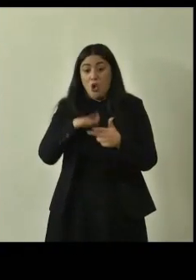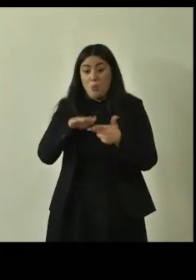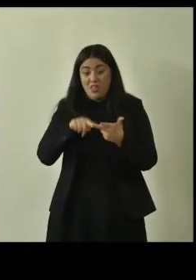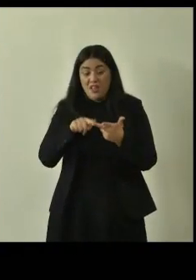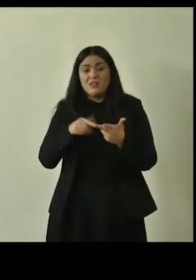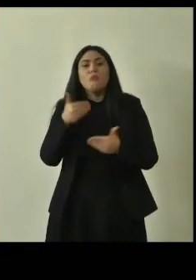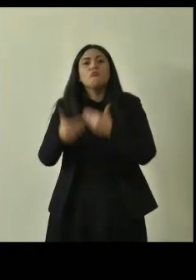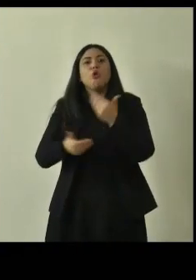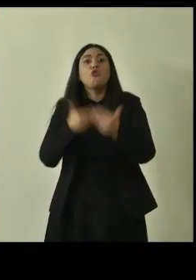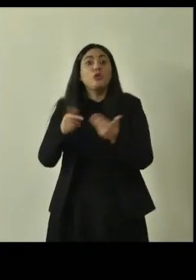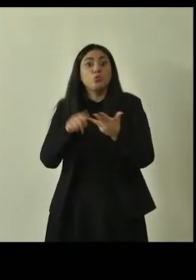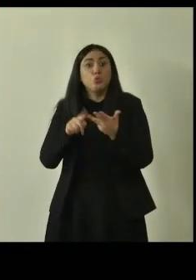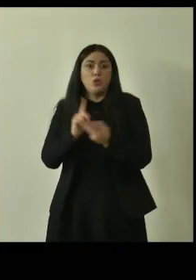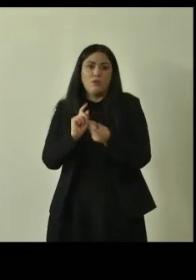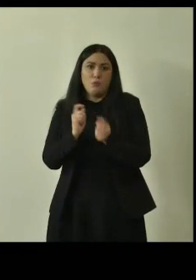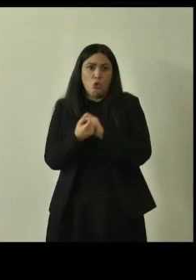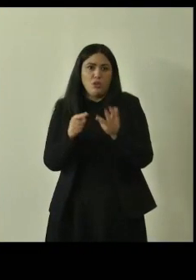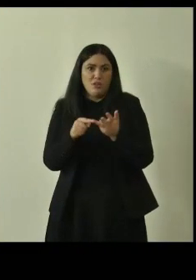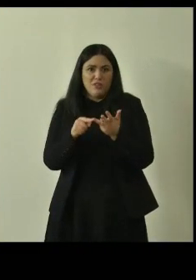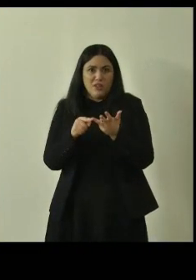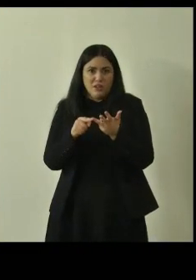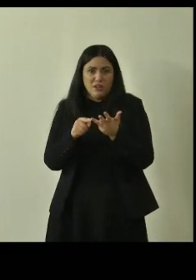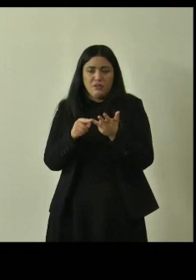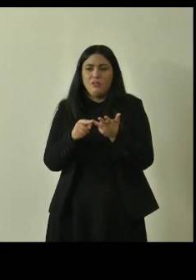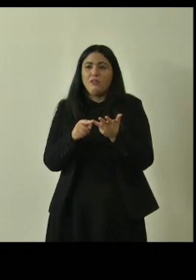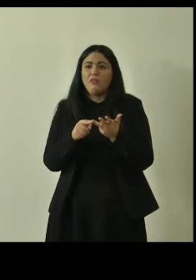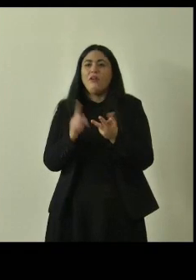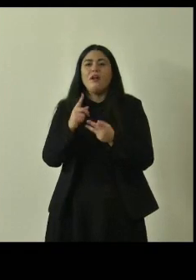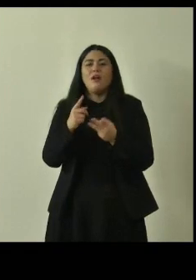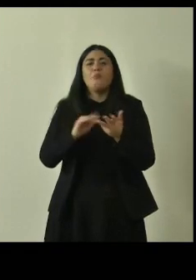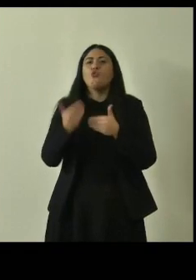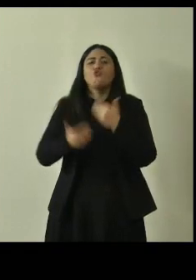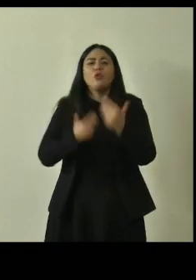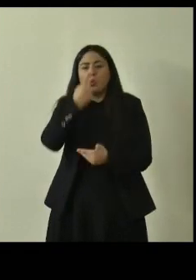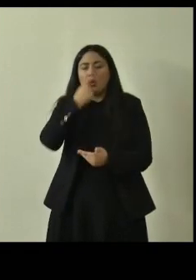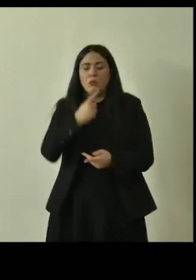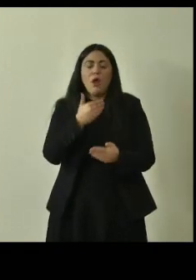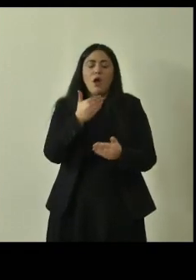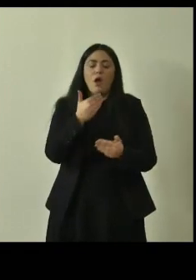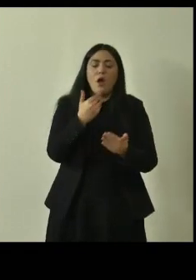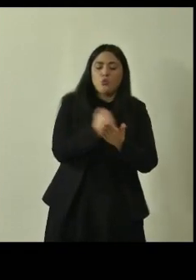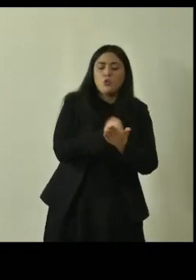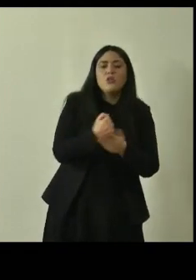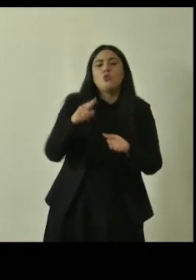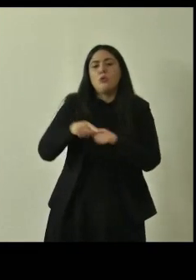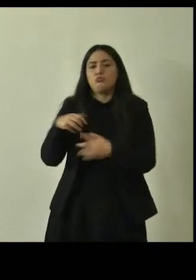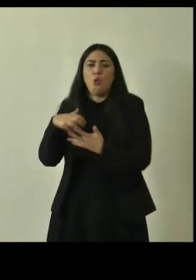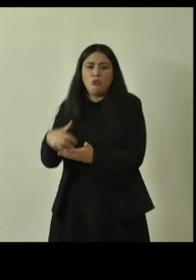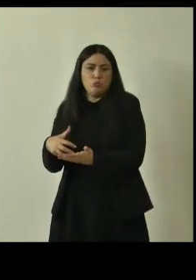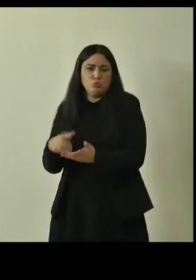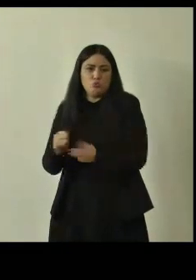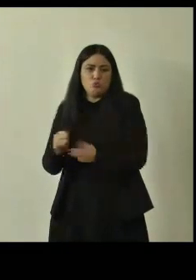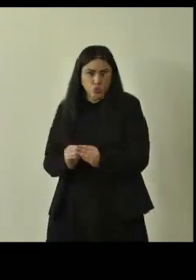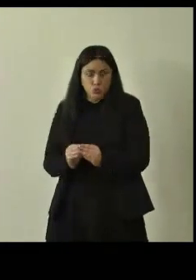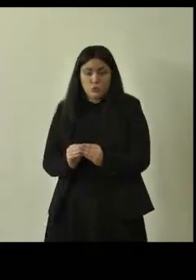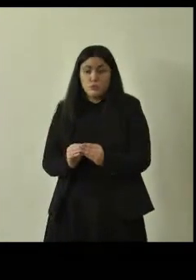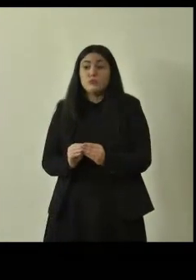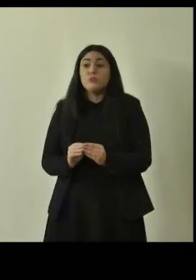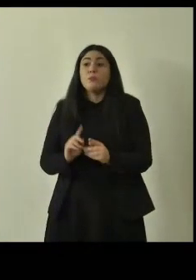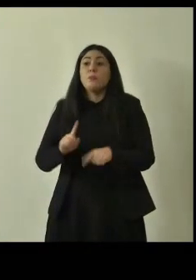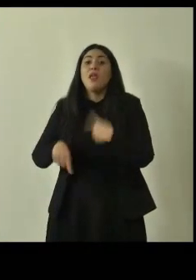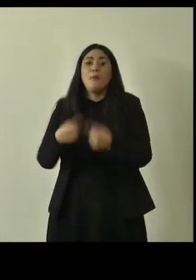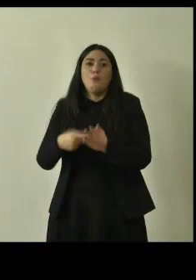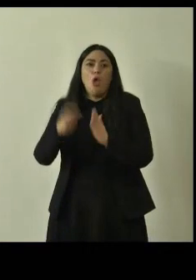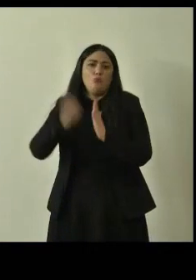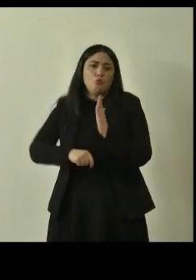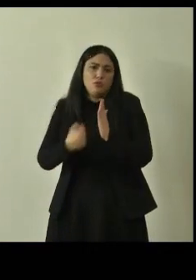procedure, sia delle autorizzazioni sia dei contributi e poi le sanzioni come dicevo